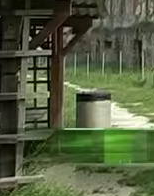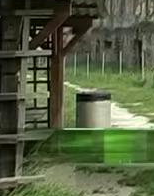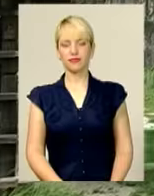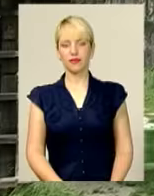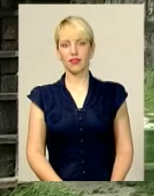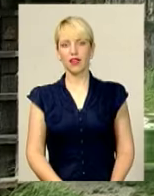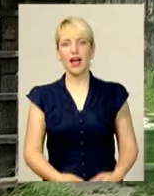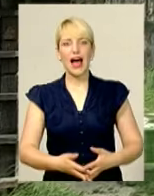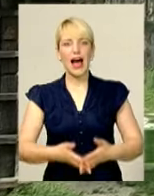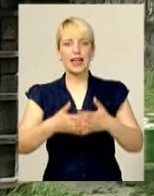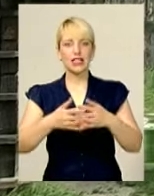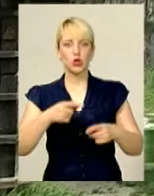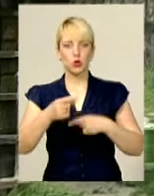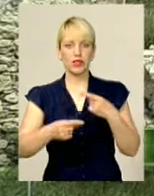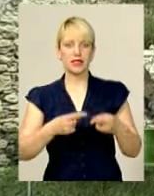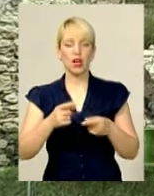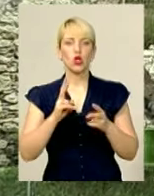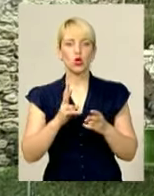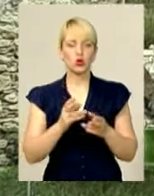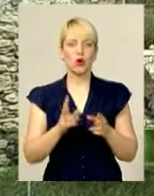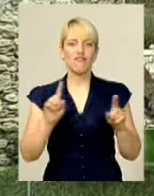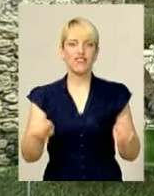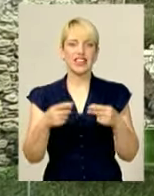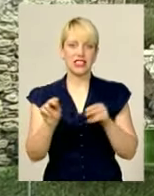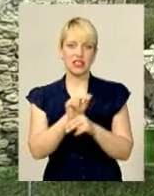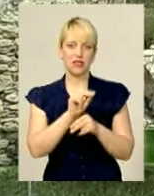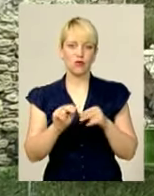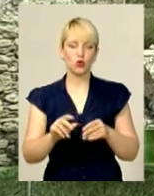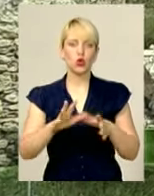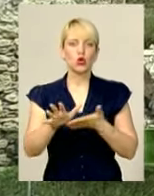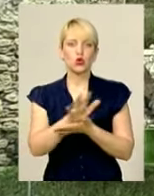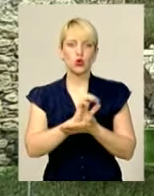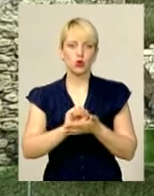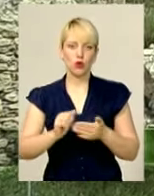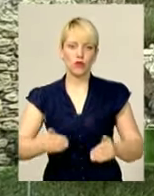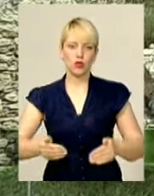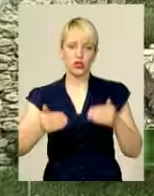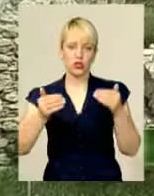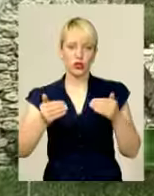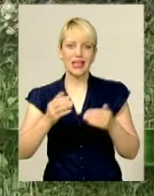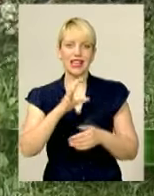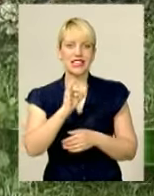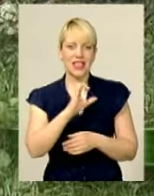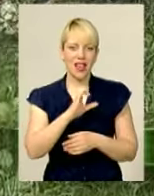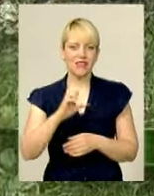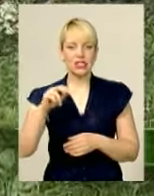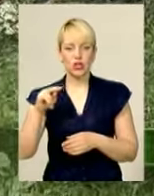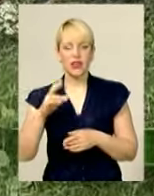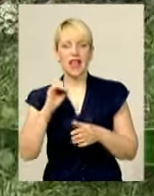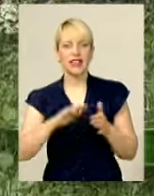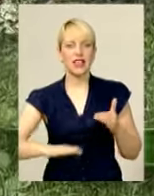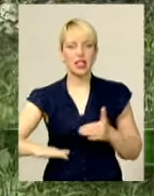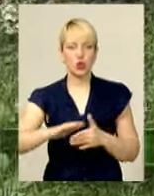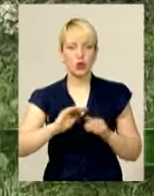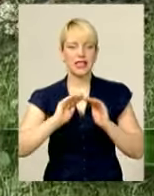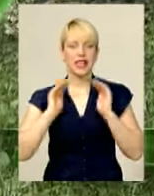Архітектурна спадщина або хто відреставрує зруйновану стіну палацу Синявських-Чорторийських на території заповідних